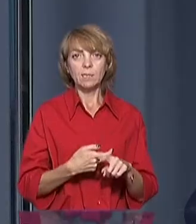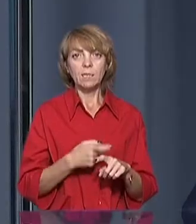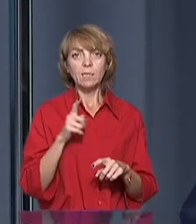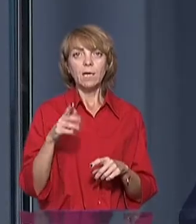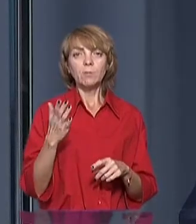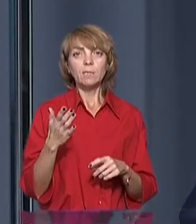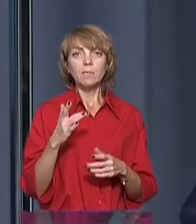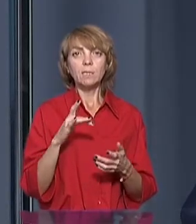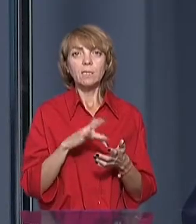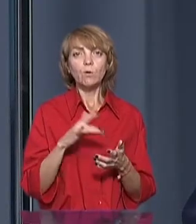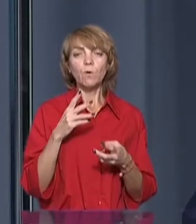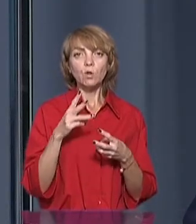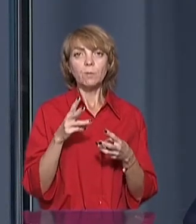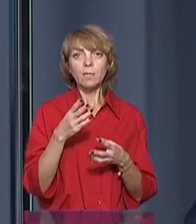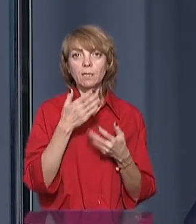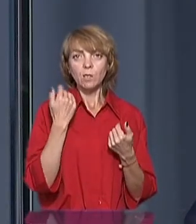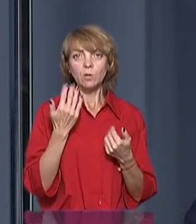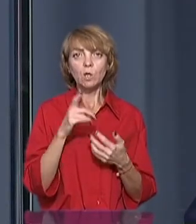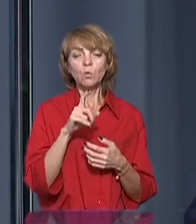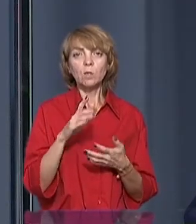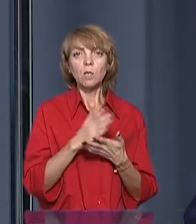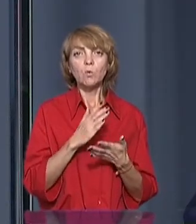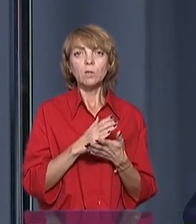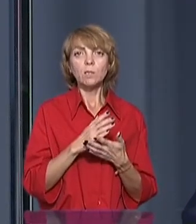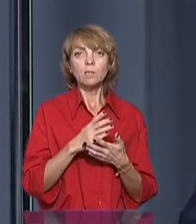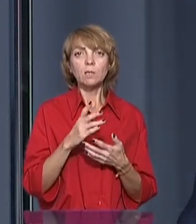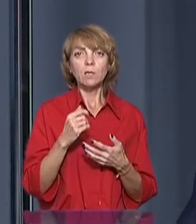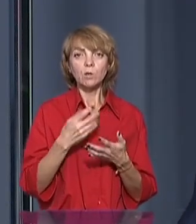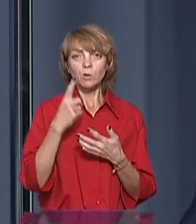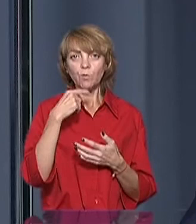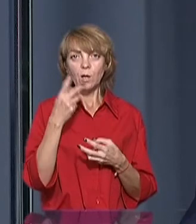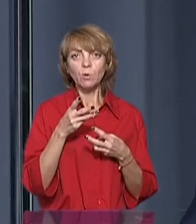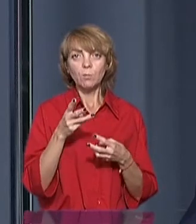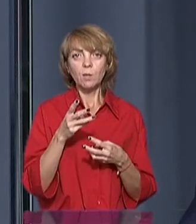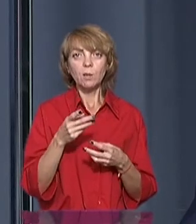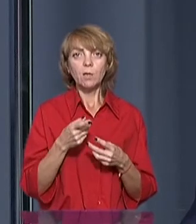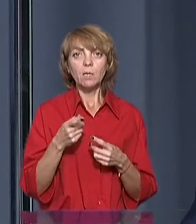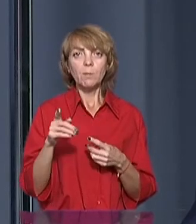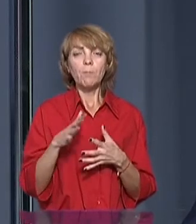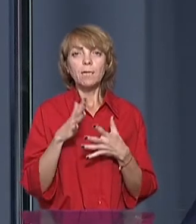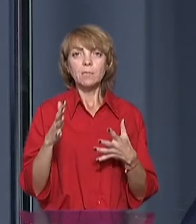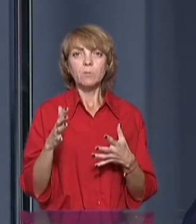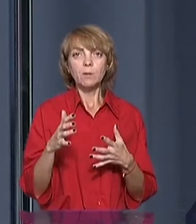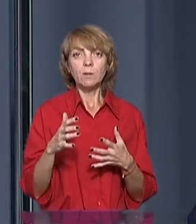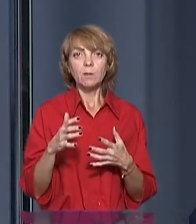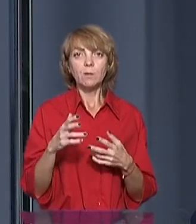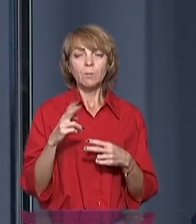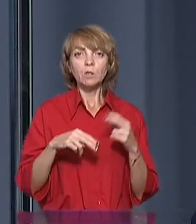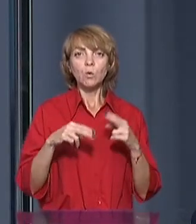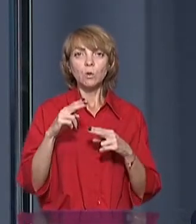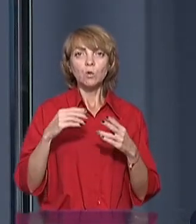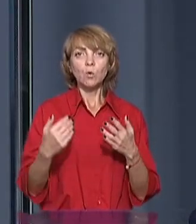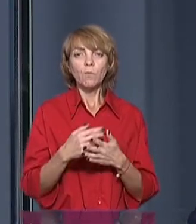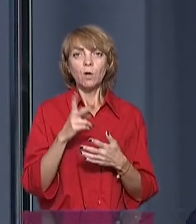централізованого опалювання немає, де люди знаходяться на зондантам плені. Там під об'єктів соцсфері максимально построені